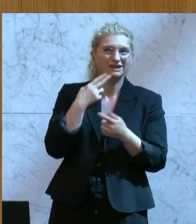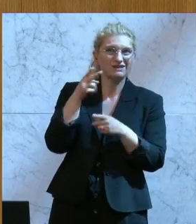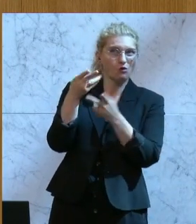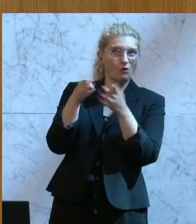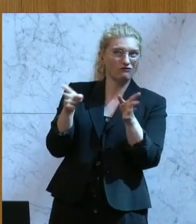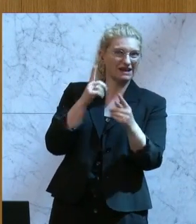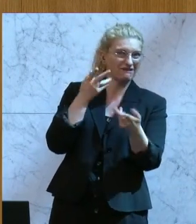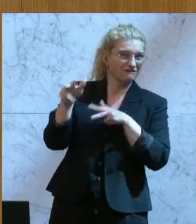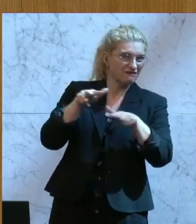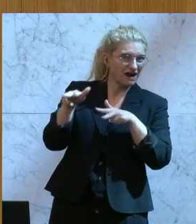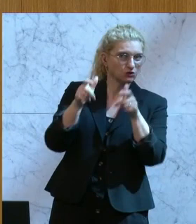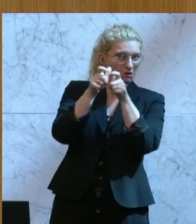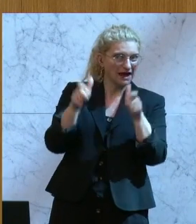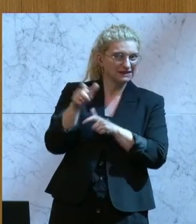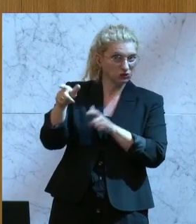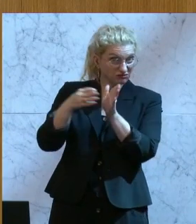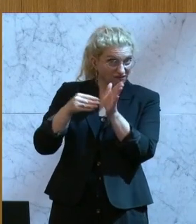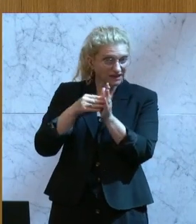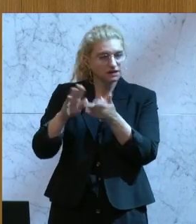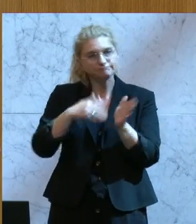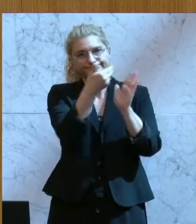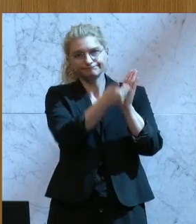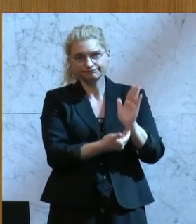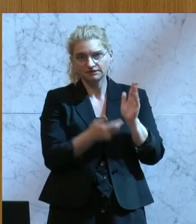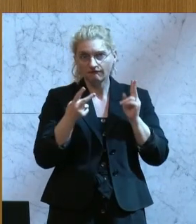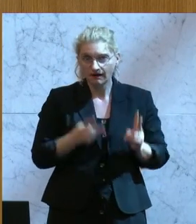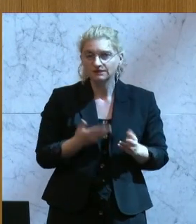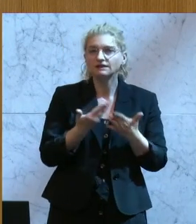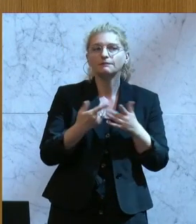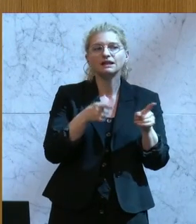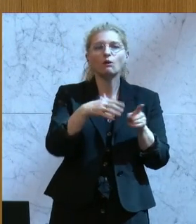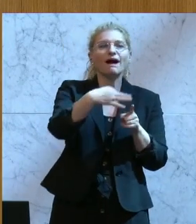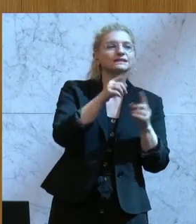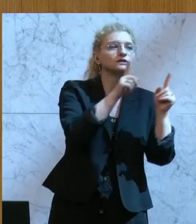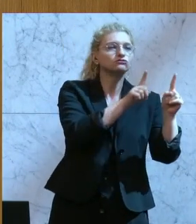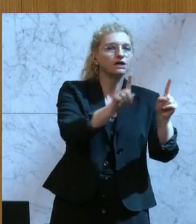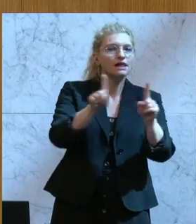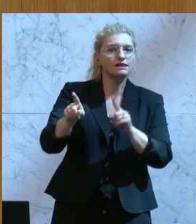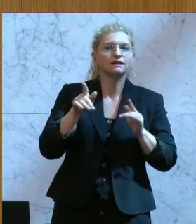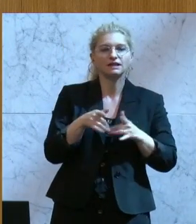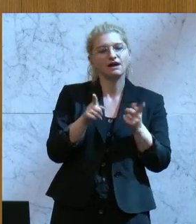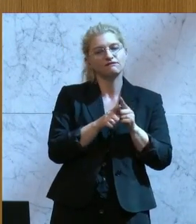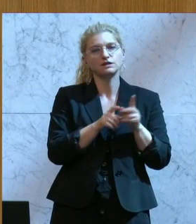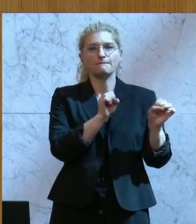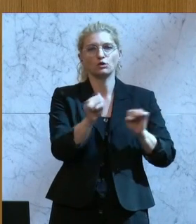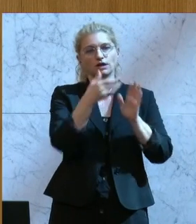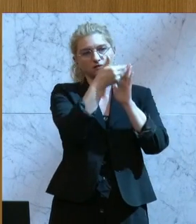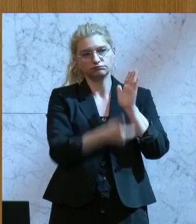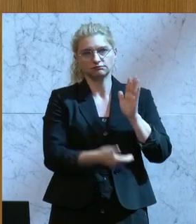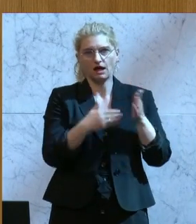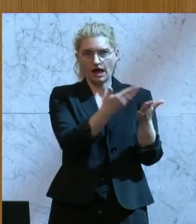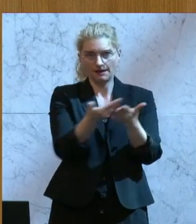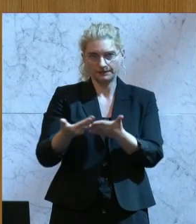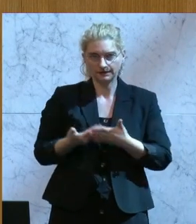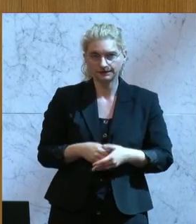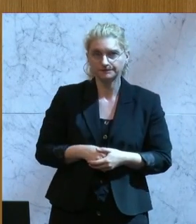durch die Einrichtungen eingesetzt werden, zur Verfügung steht, um somit den einzelnen Stellen auch hier ein Portfolio zu bieten. Und zu guter